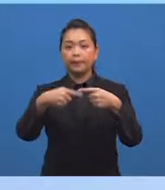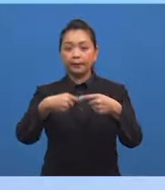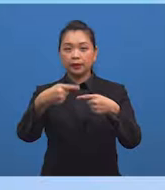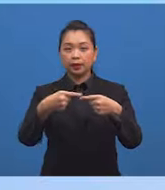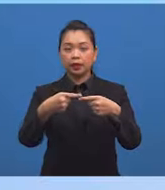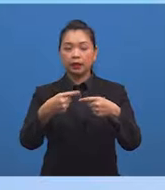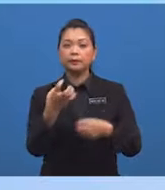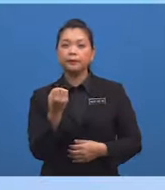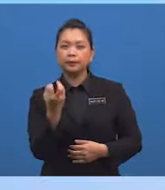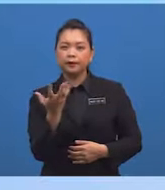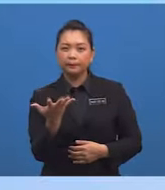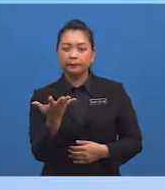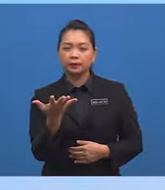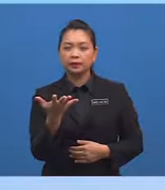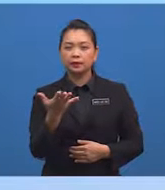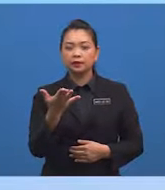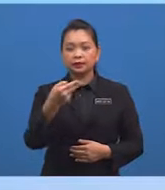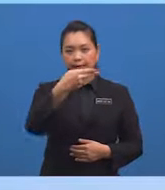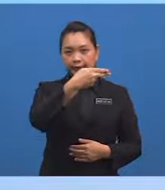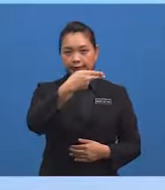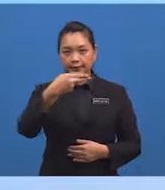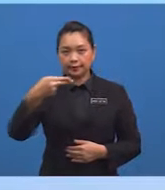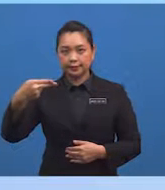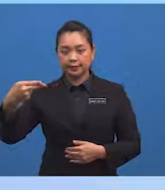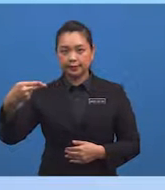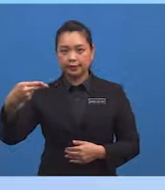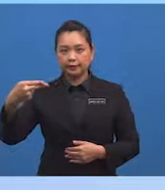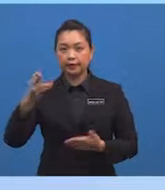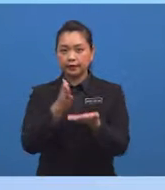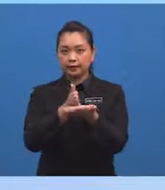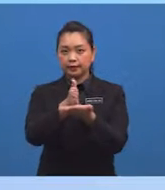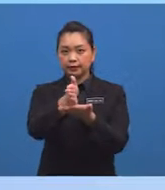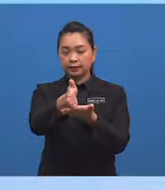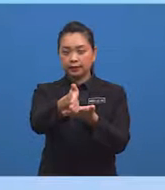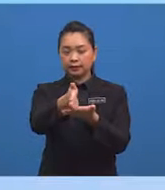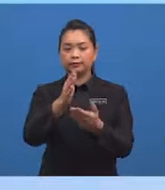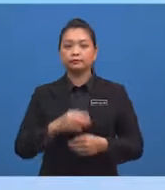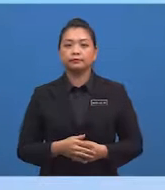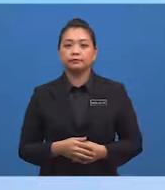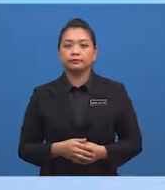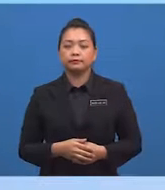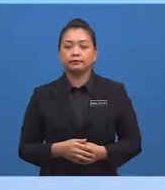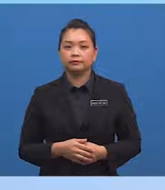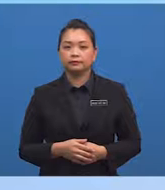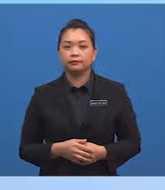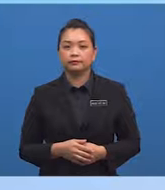beberapa garis selari bersilang dengan satu garis rentas